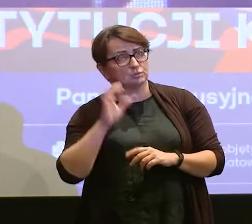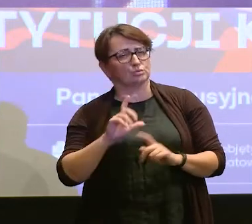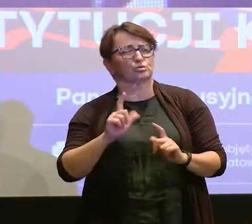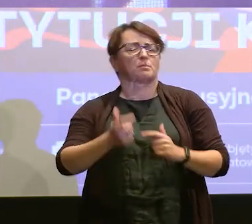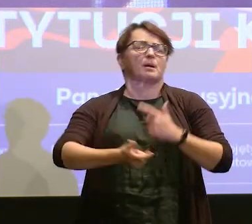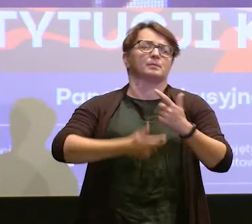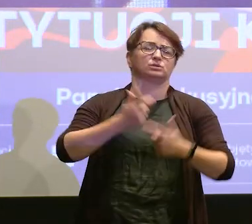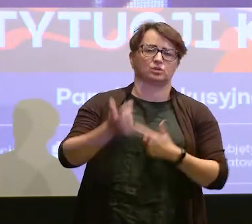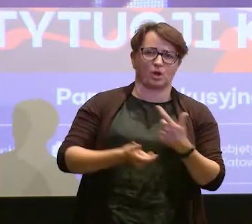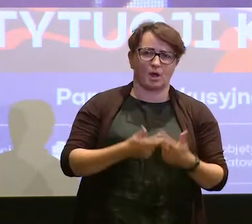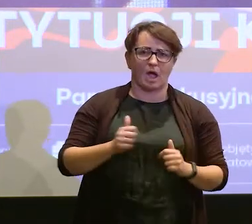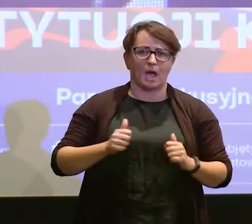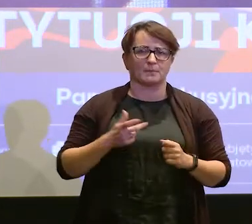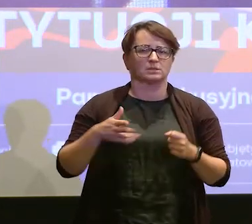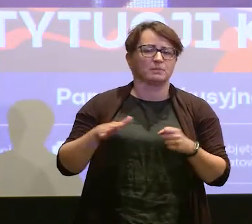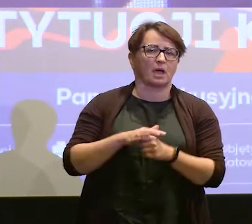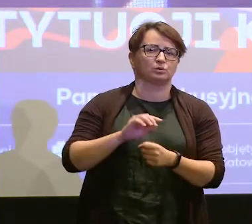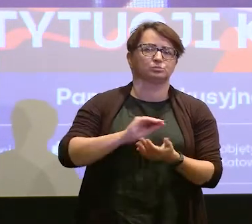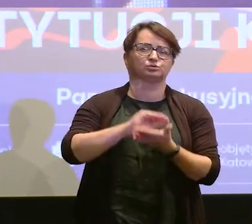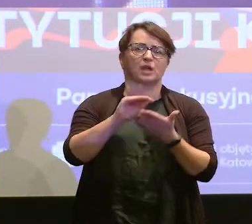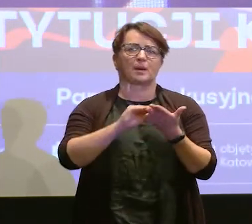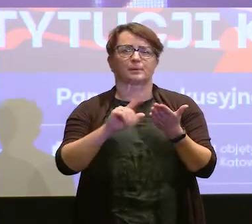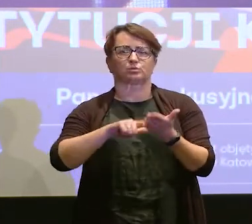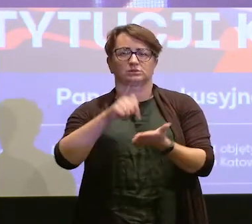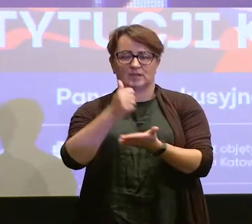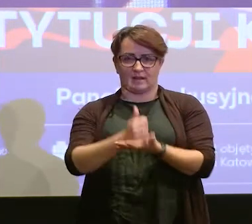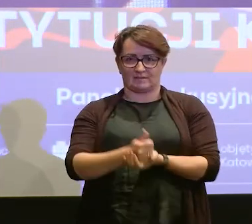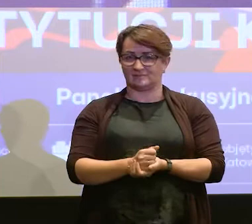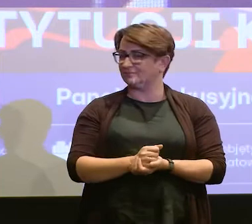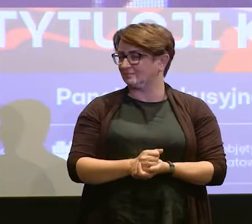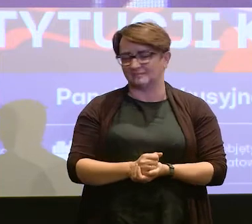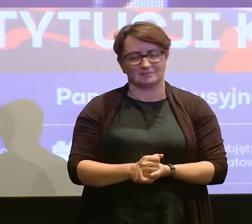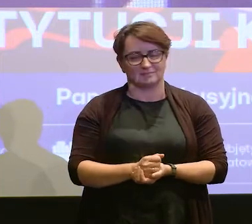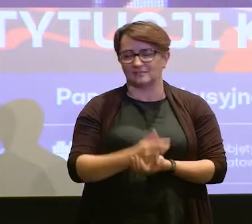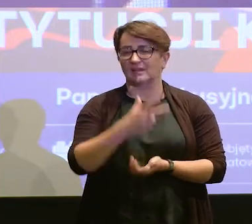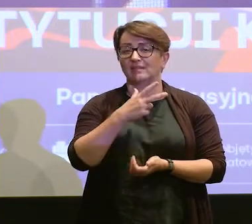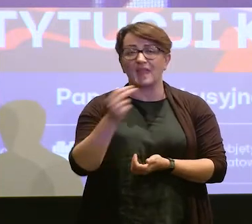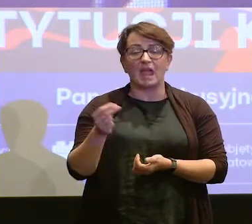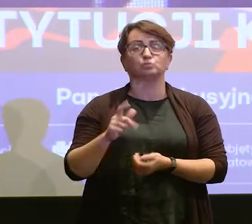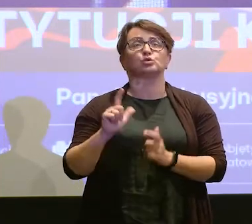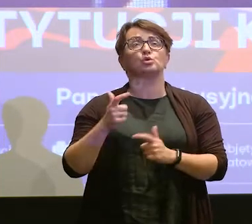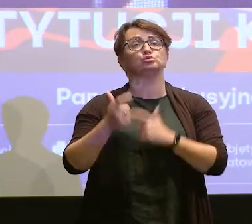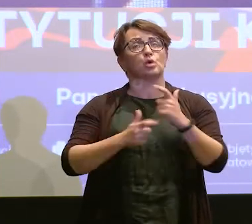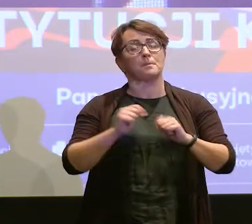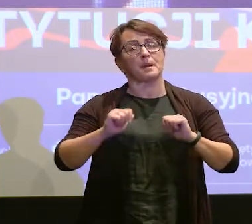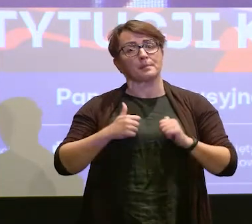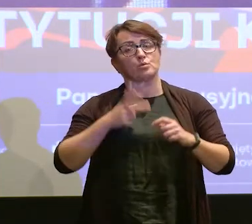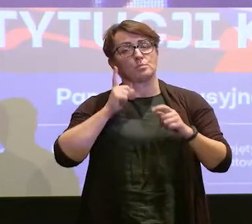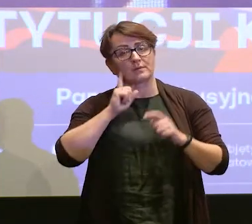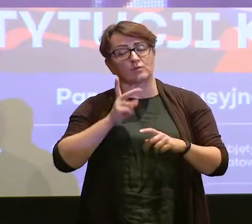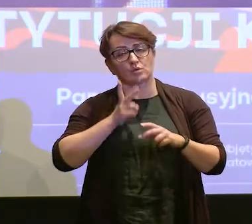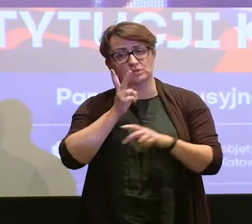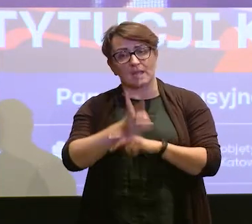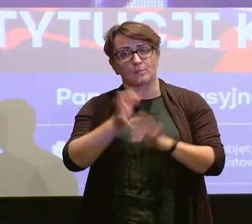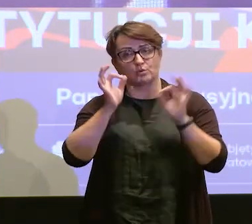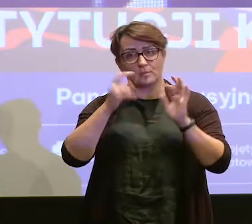mamy zrobić, żeby spełnić przepisy. Nie co zrobić, żeby było dostępnie, żeby